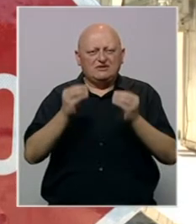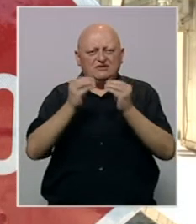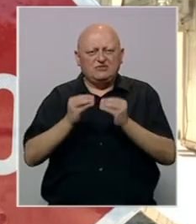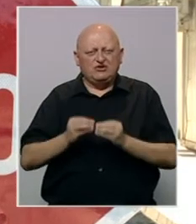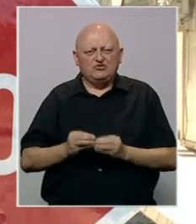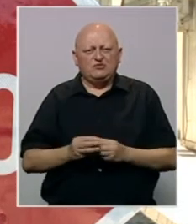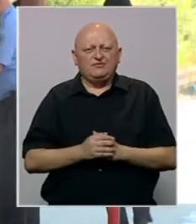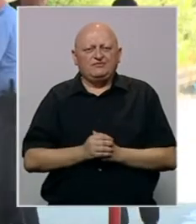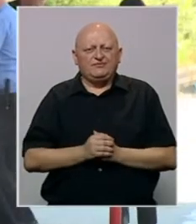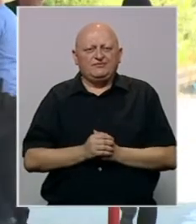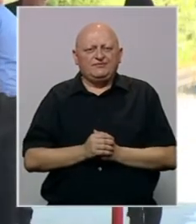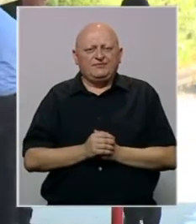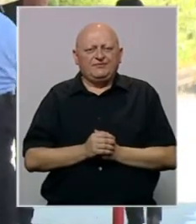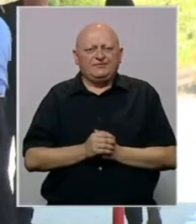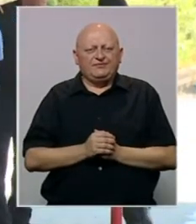sporazumom.